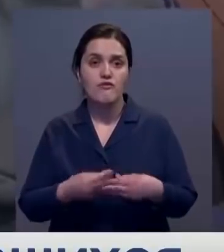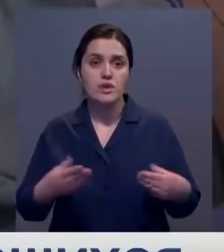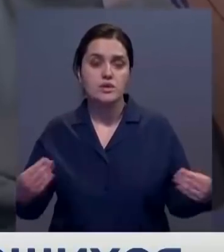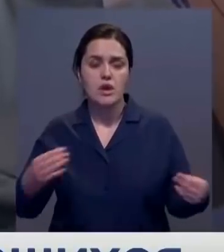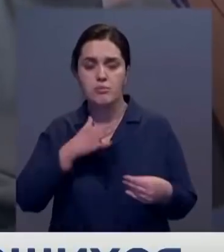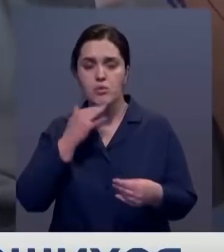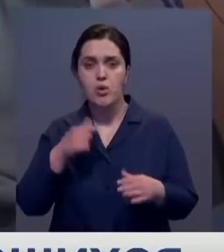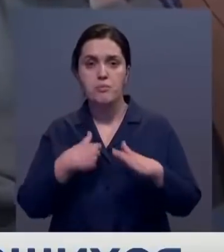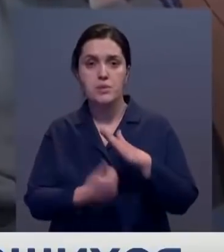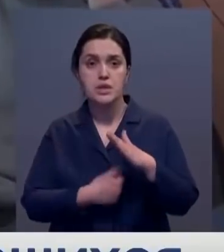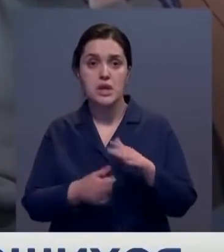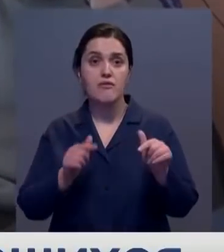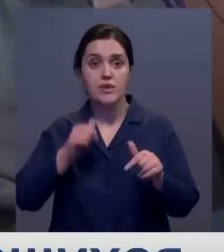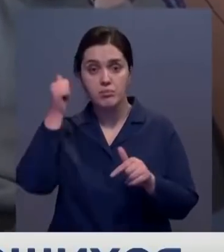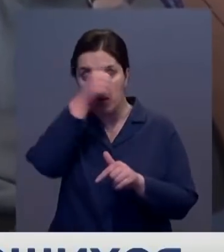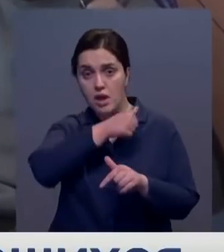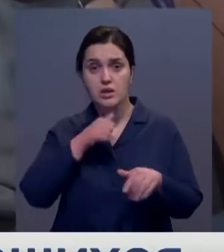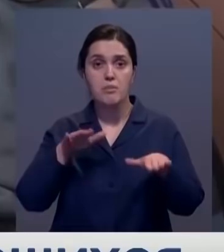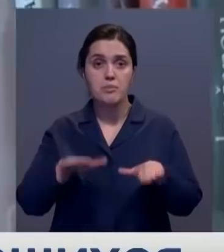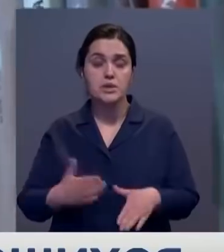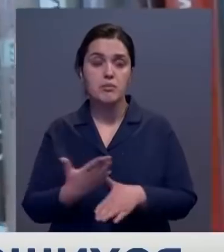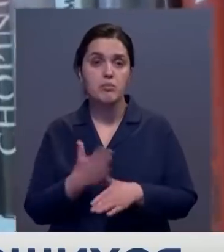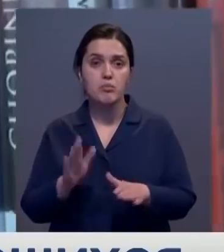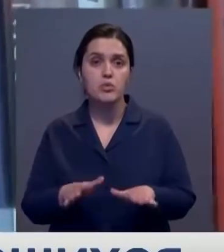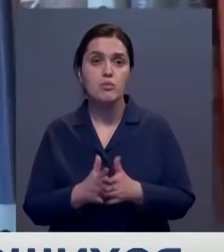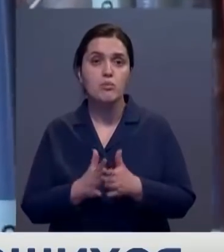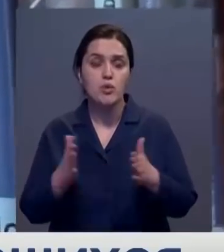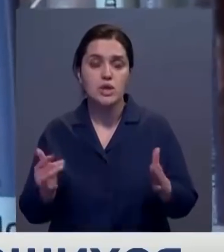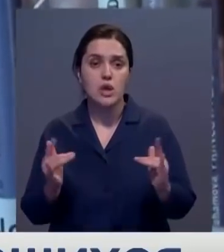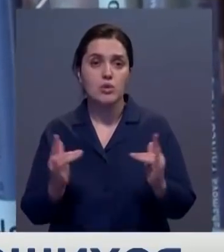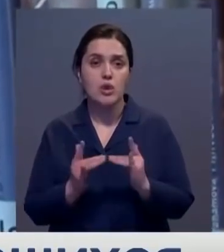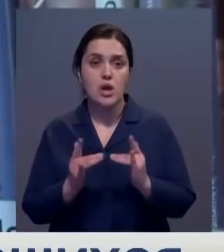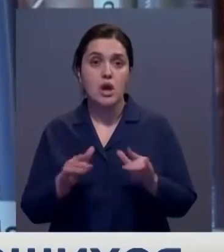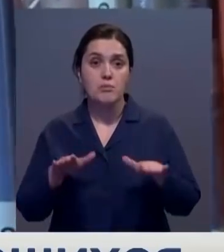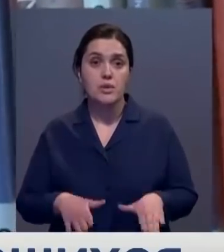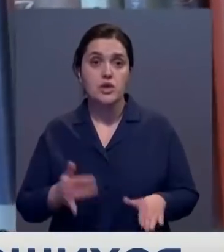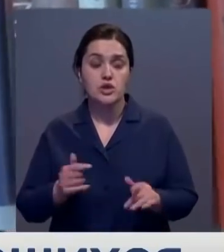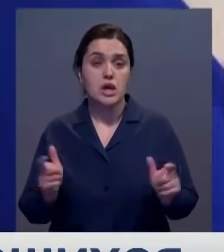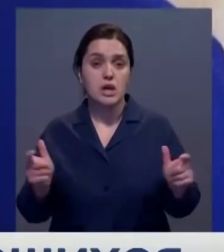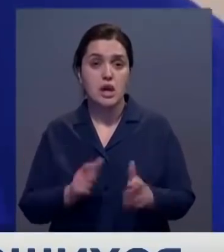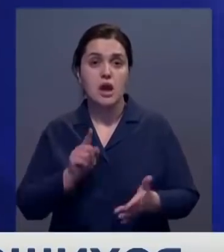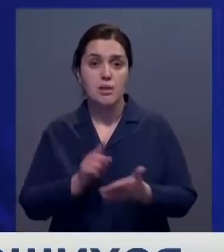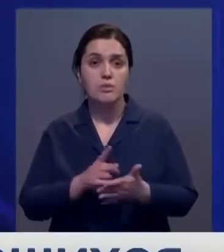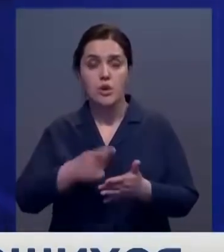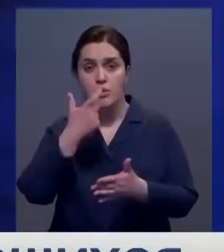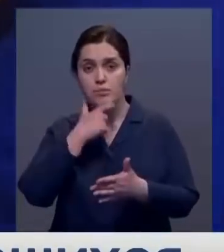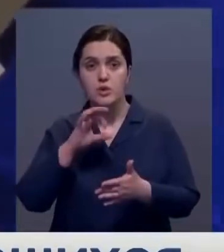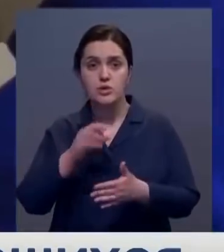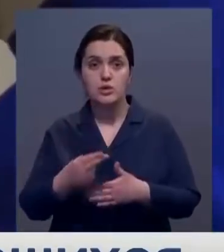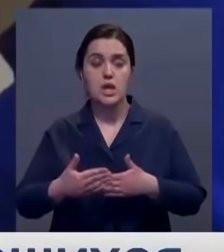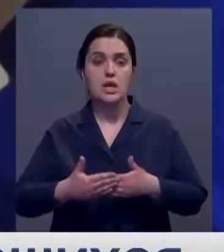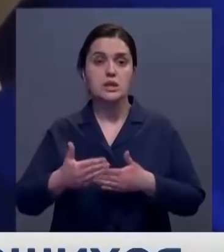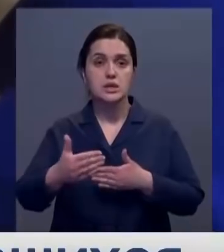бездомные. В этом году пунктов помощи будет больше, как и койко мест. Но учитывая пандемию и необходимость соблюдения социальной